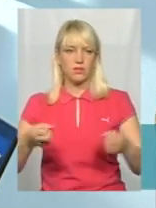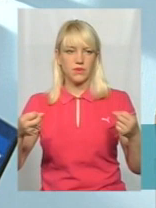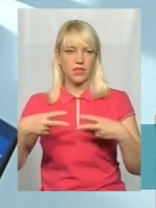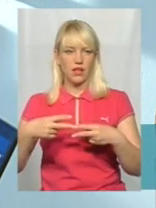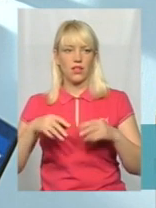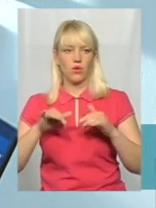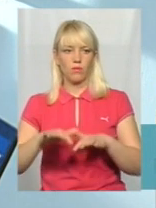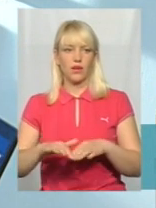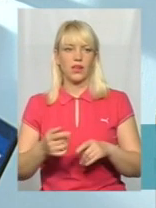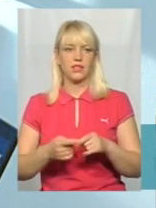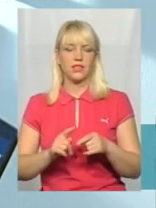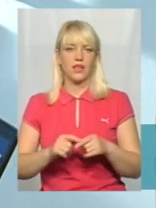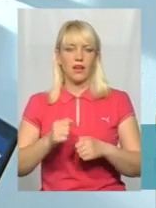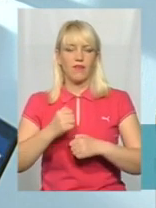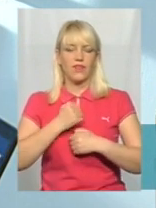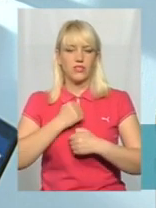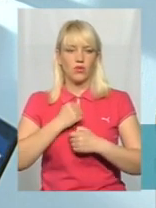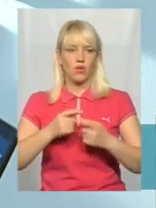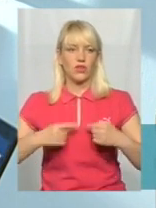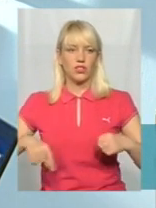саме військових частин.